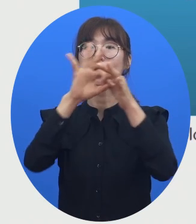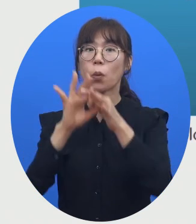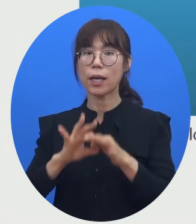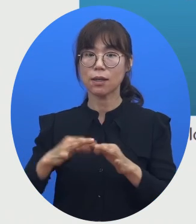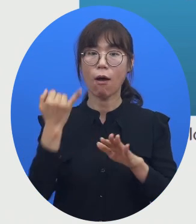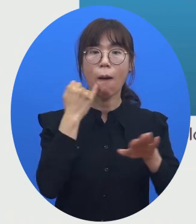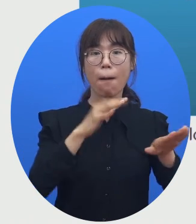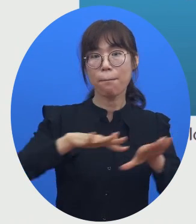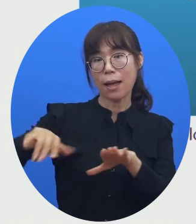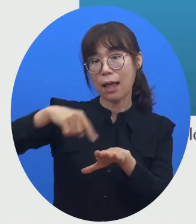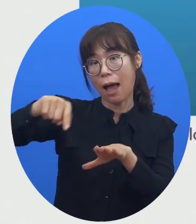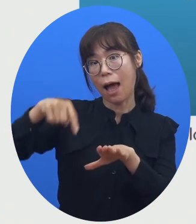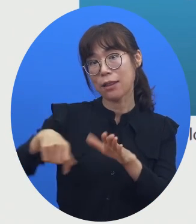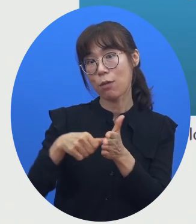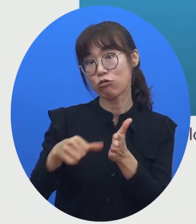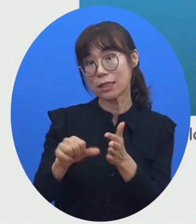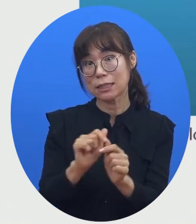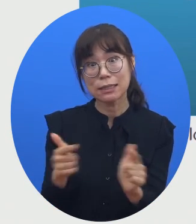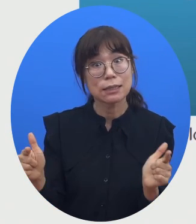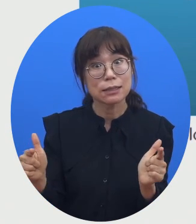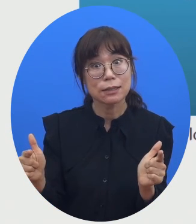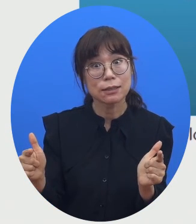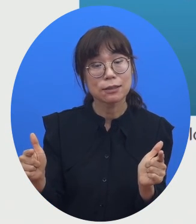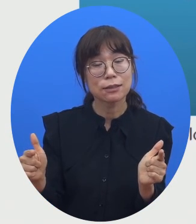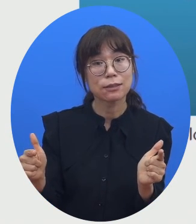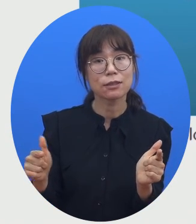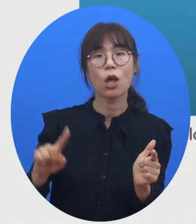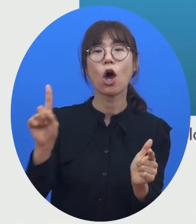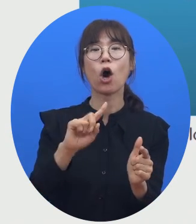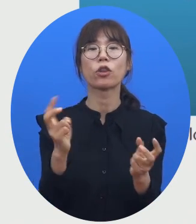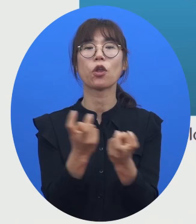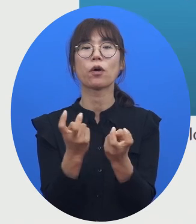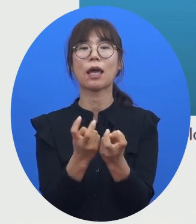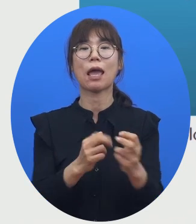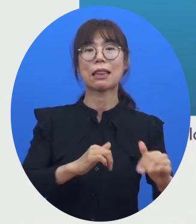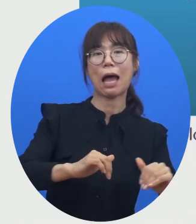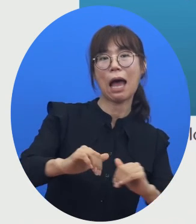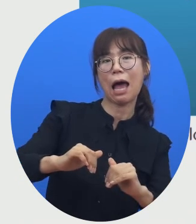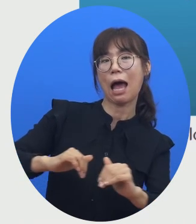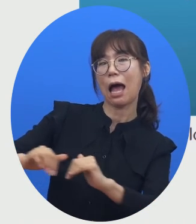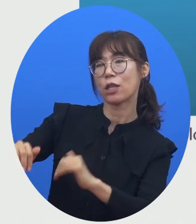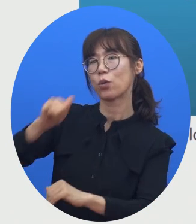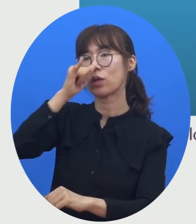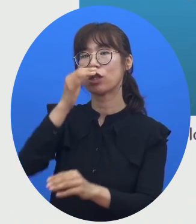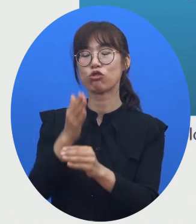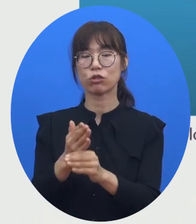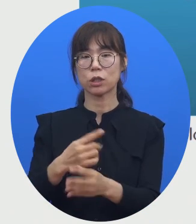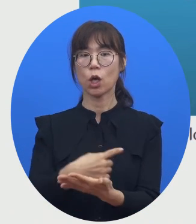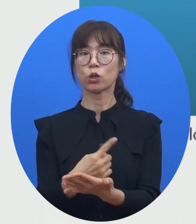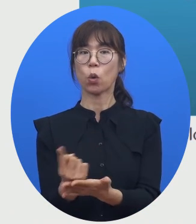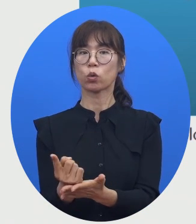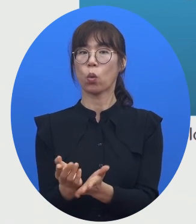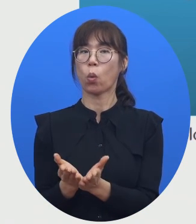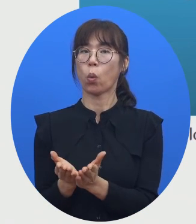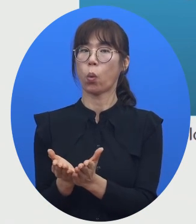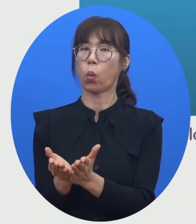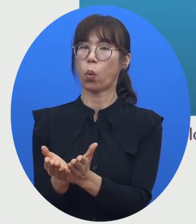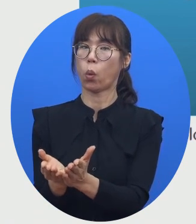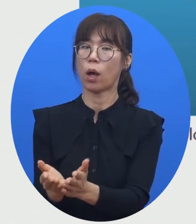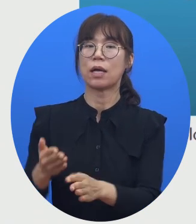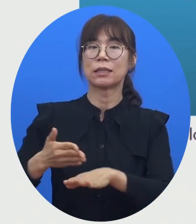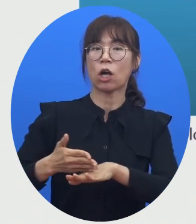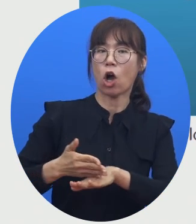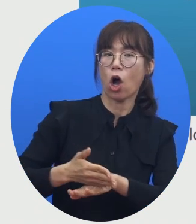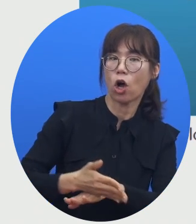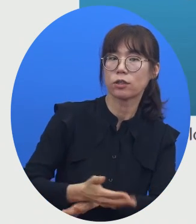해저 물체가 바닷속을 다니는 물체들이 어떠한 속도로 이동하는지까지 측정할